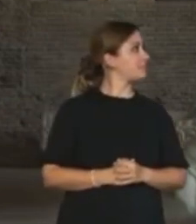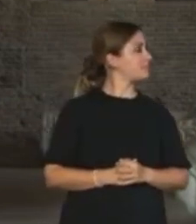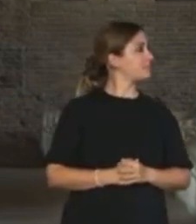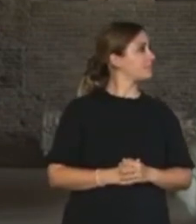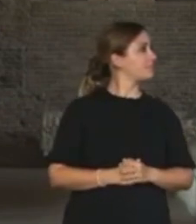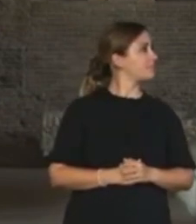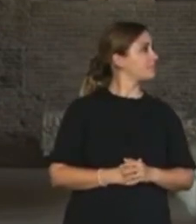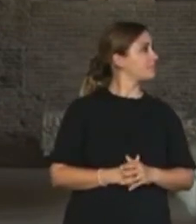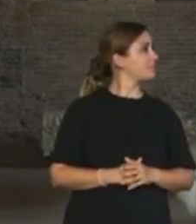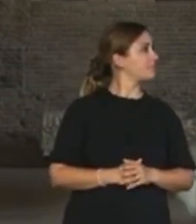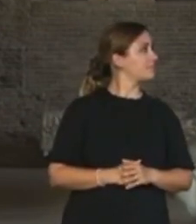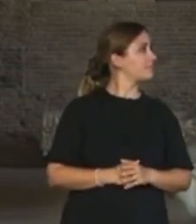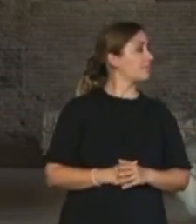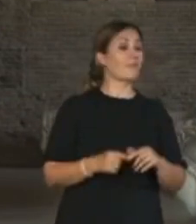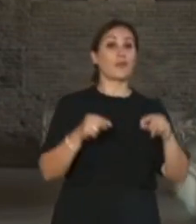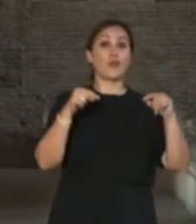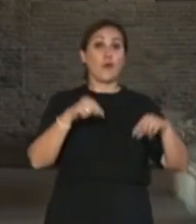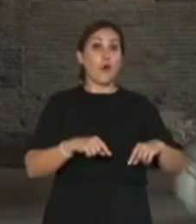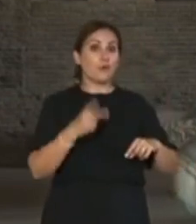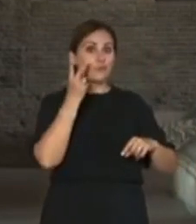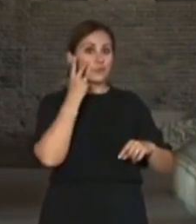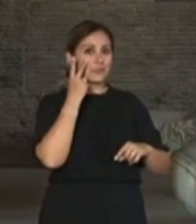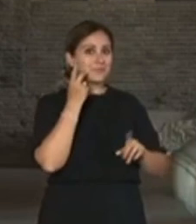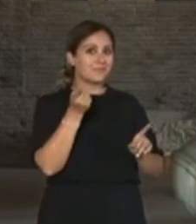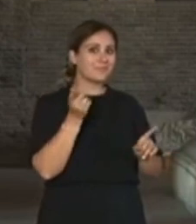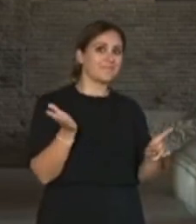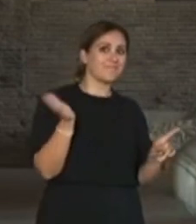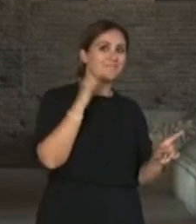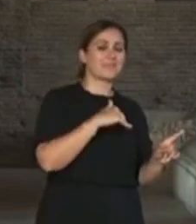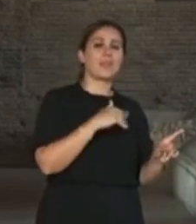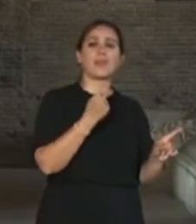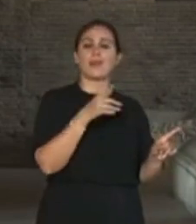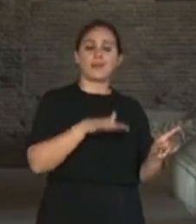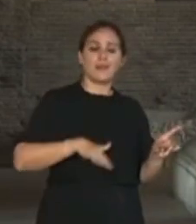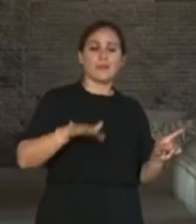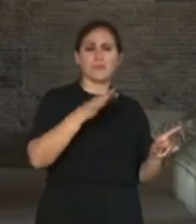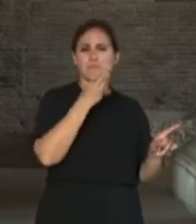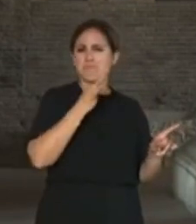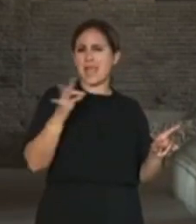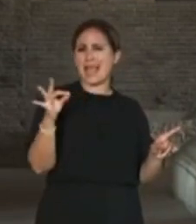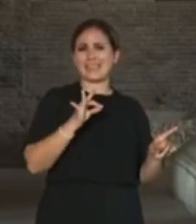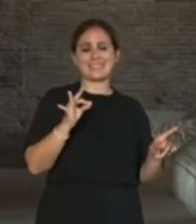Oggi vi porto a Gratana, uno dei borghi più belli in Italia.